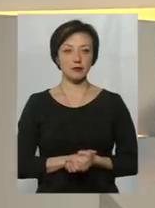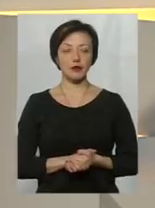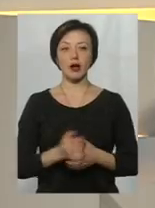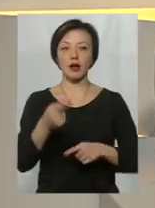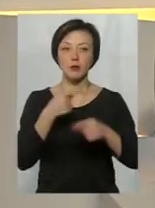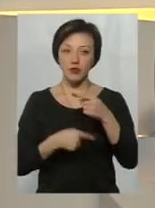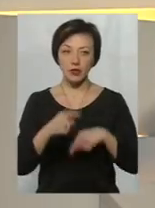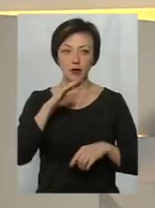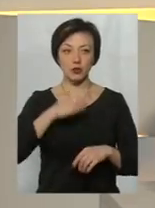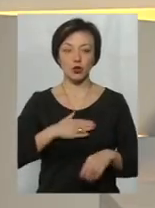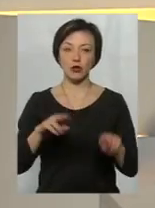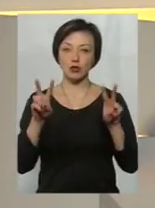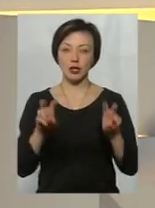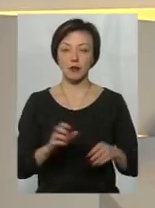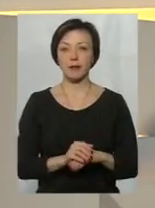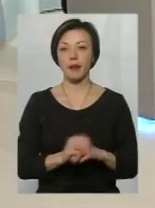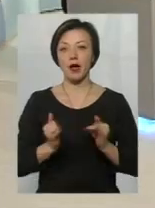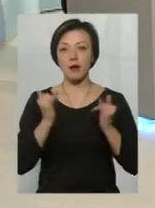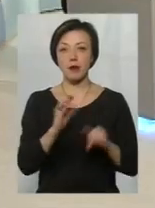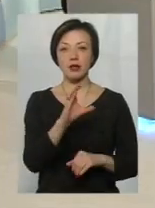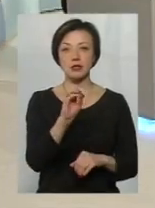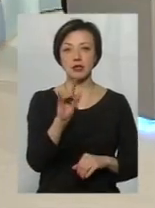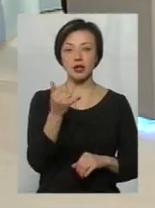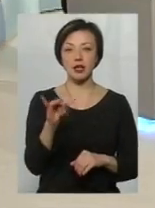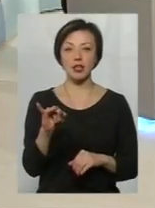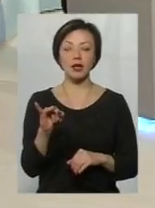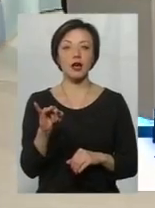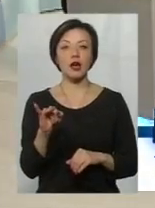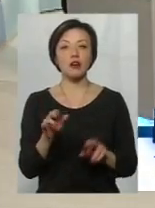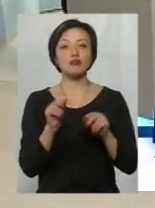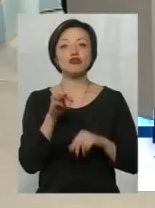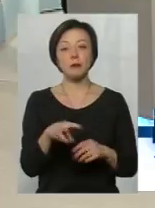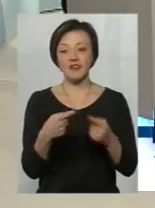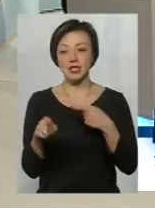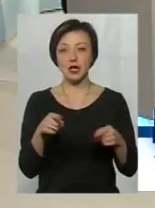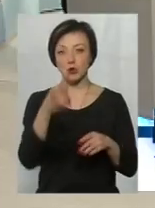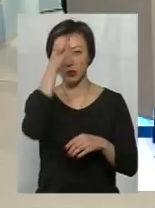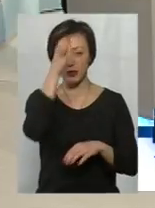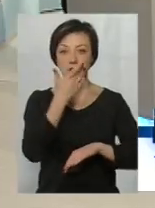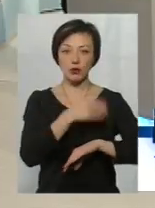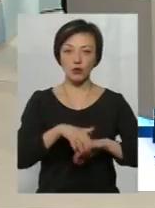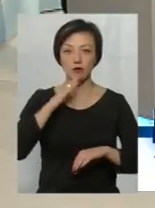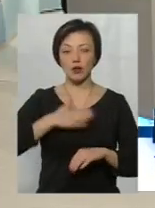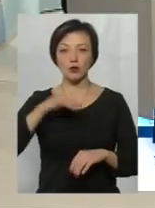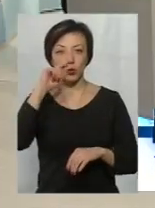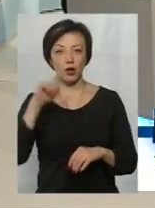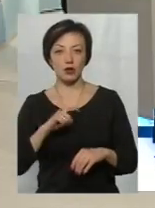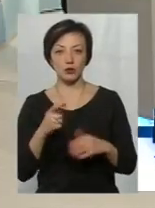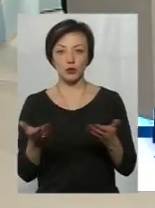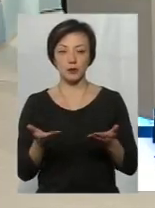Повертаємося до нашої теми. Пане Сергій, чим ж все ж таки відрізняється освіта за кордоном від нашої української?